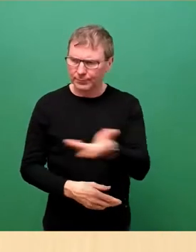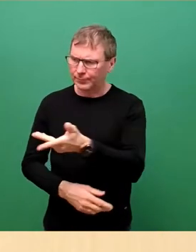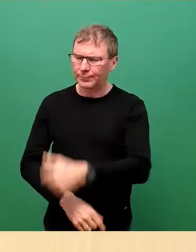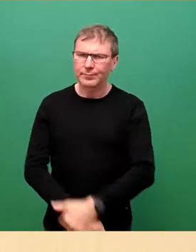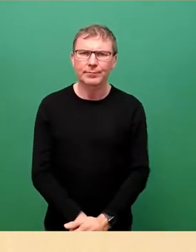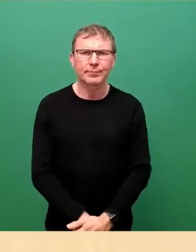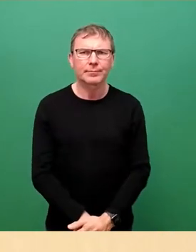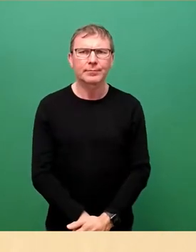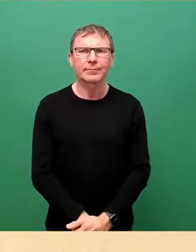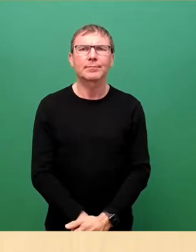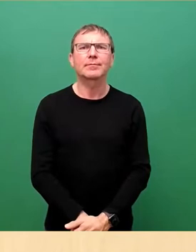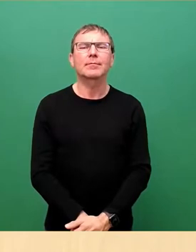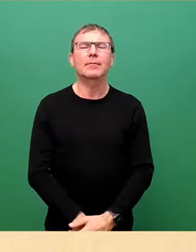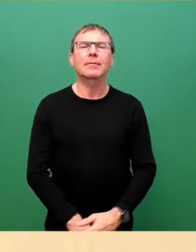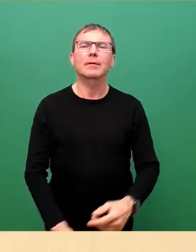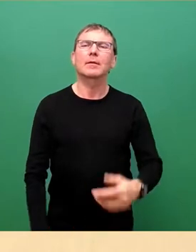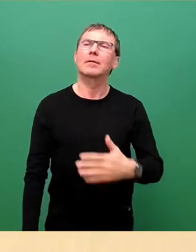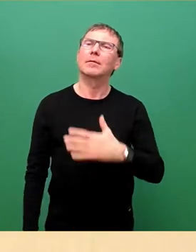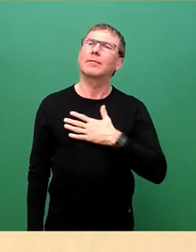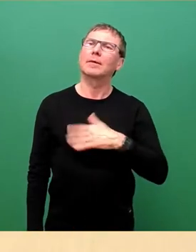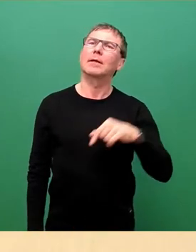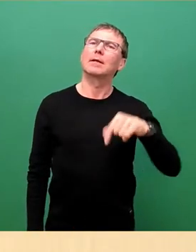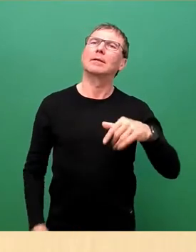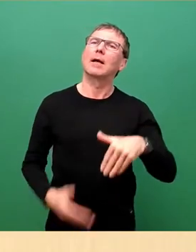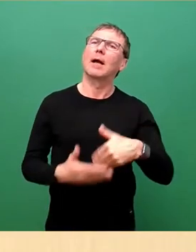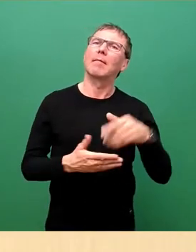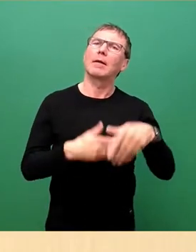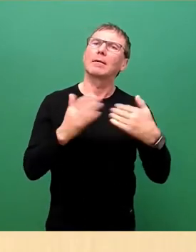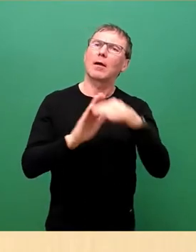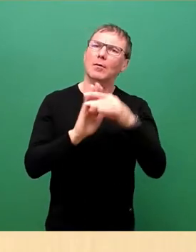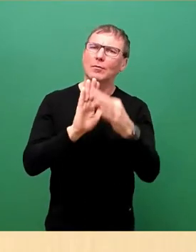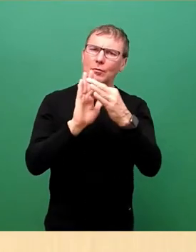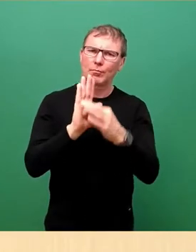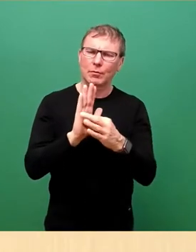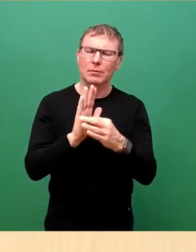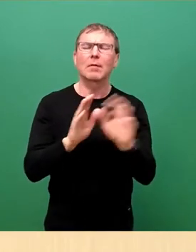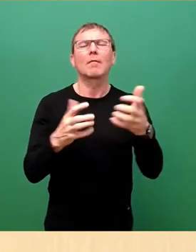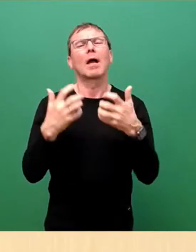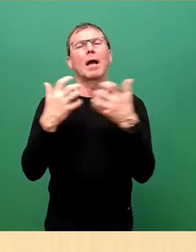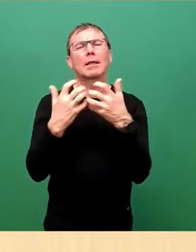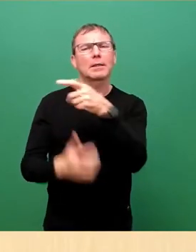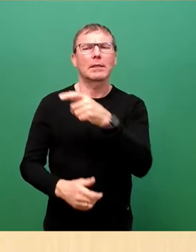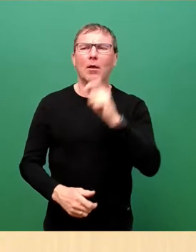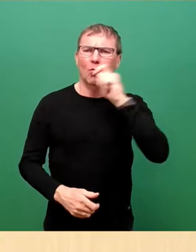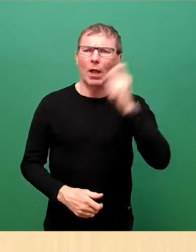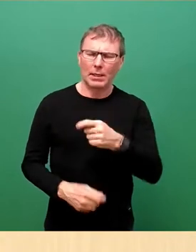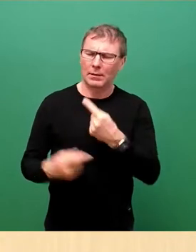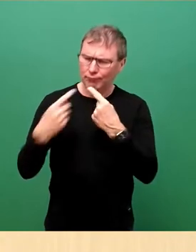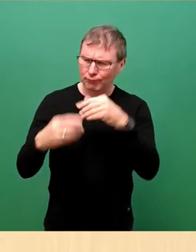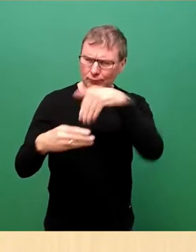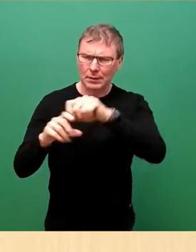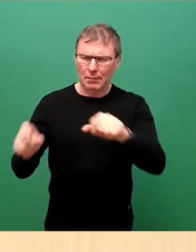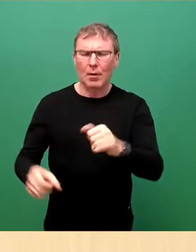auch wenn wir noch in den weiteren Tagesordnungspunkten auf den Krieg in der Ukraine zu sprechen kommen, will ich Sie